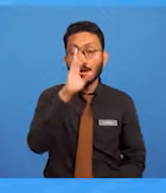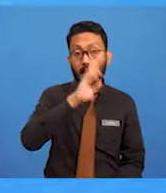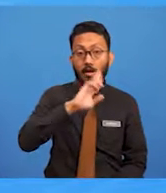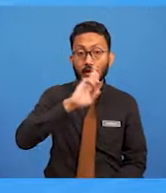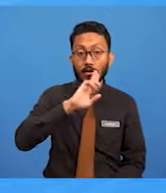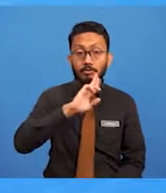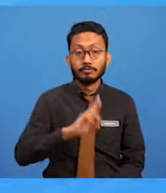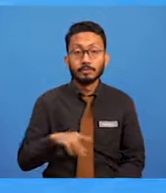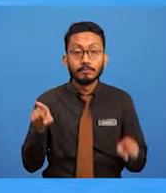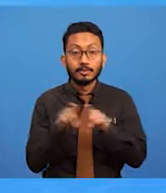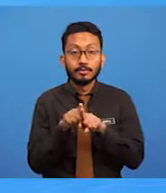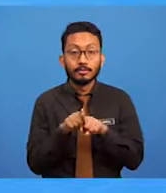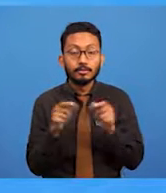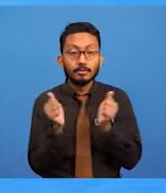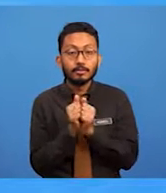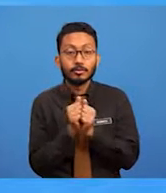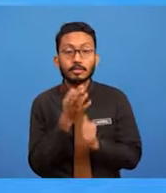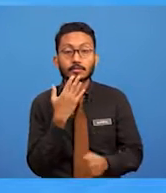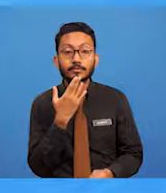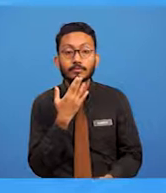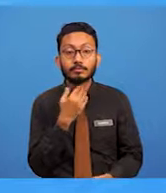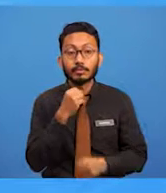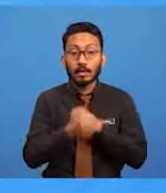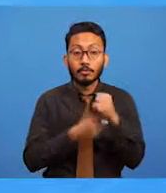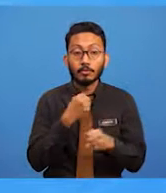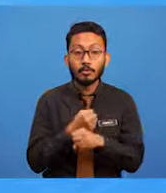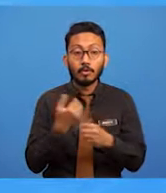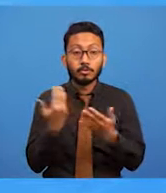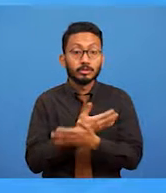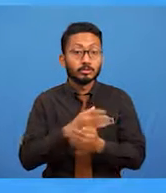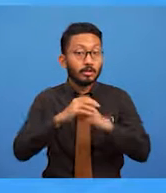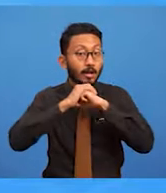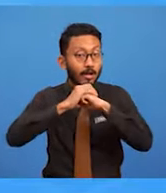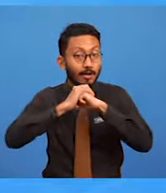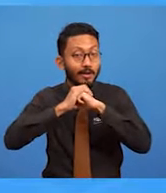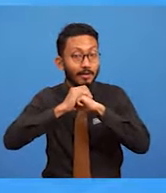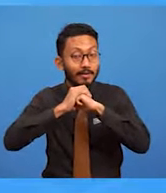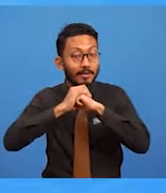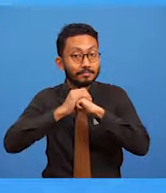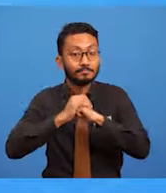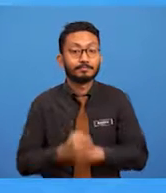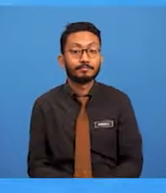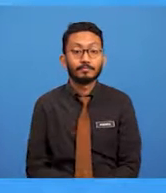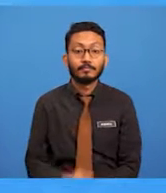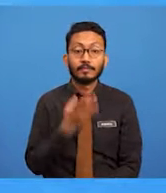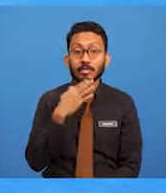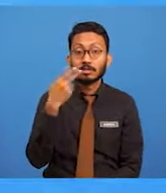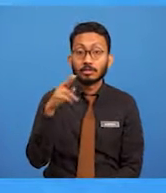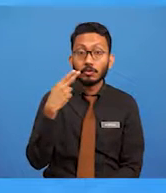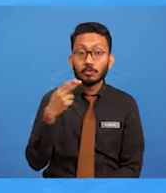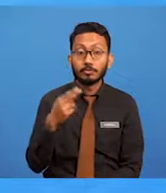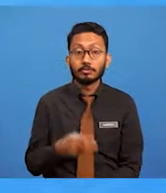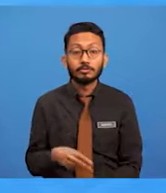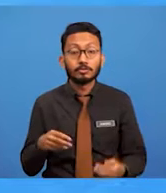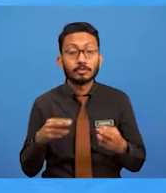dengan Tahun Baru Cina. Warna hijau dipadankan dengan Hari Raya Aidilfitri